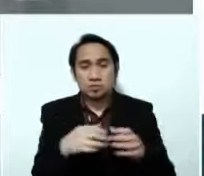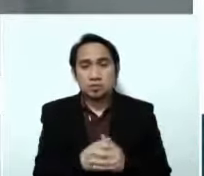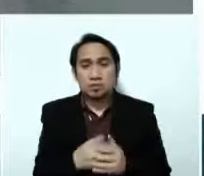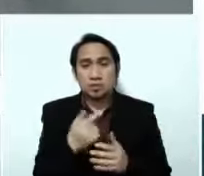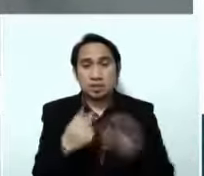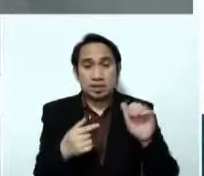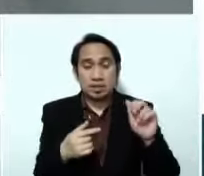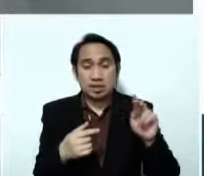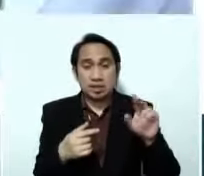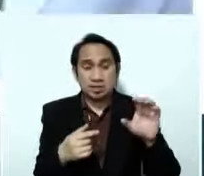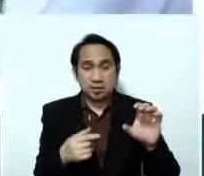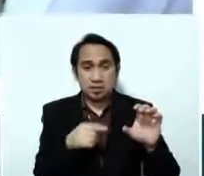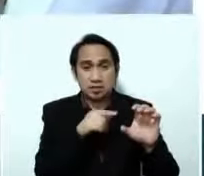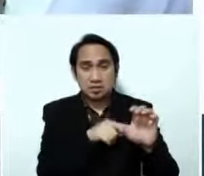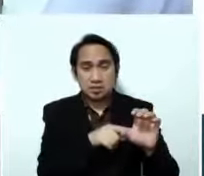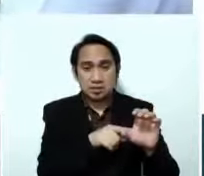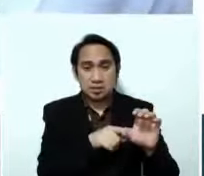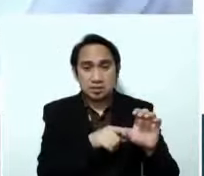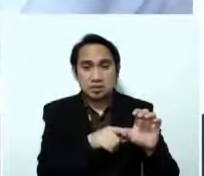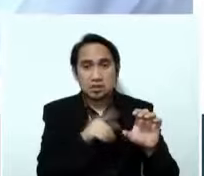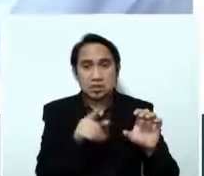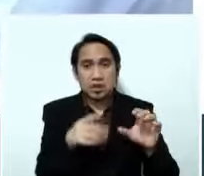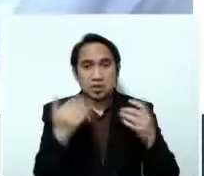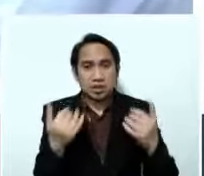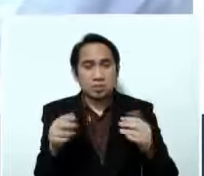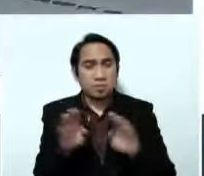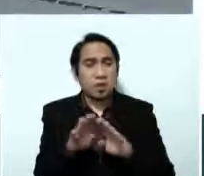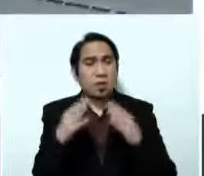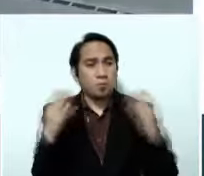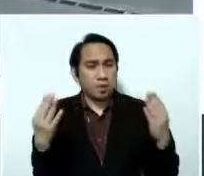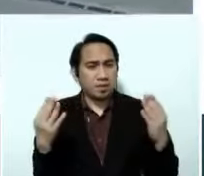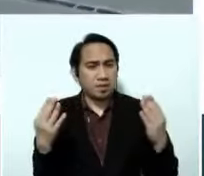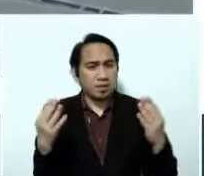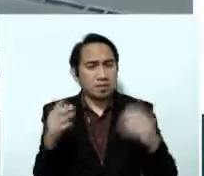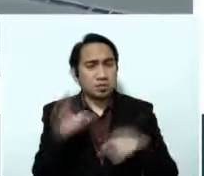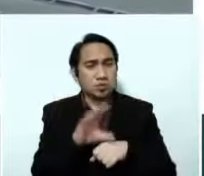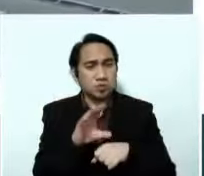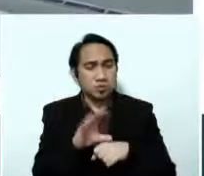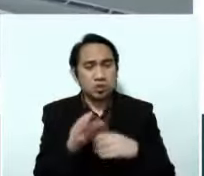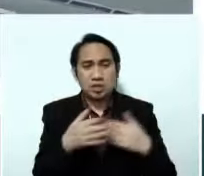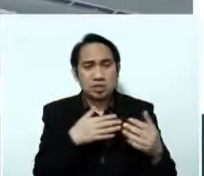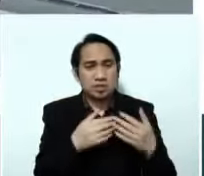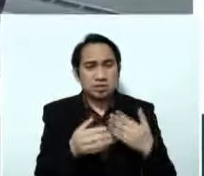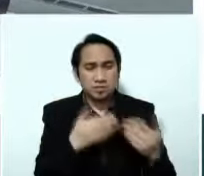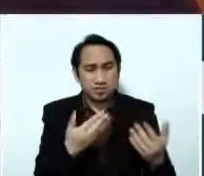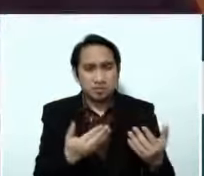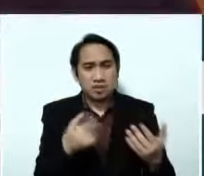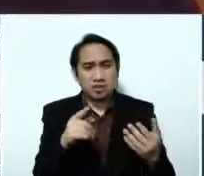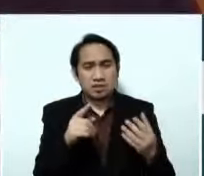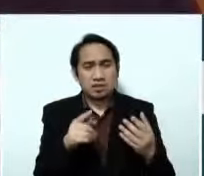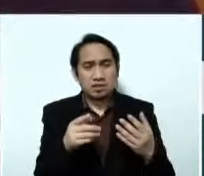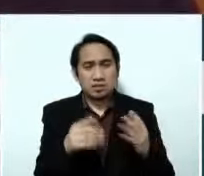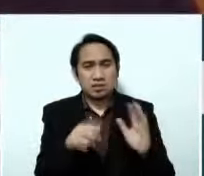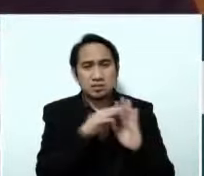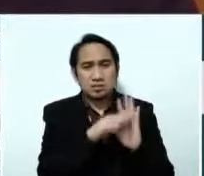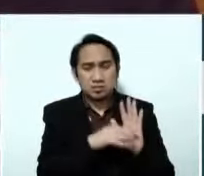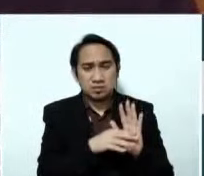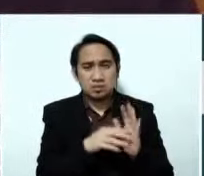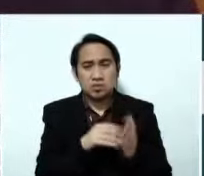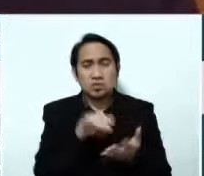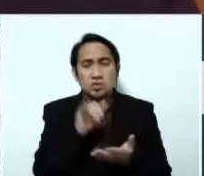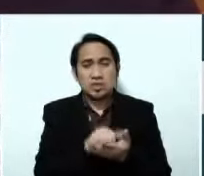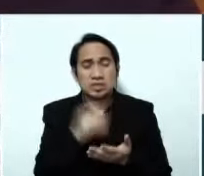Bishops Conference of the Philippines ang pagbubukas ng mga simbahan sa kabila ng NCR Plus Bubble Guidelines. It's quite unreasonable